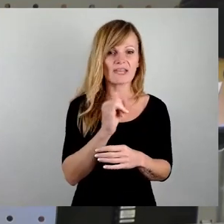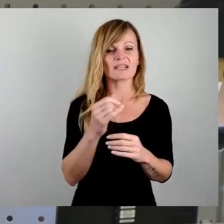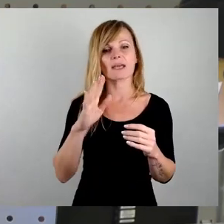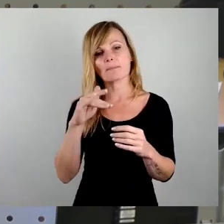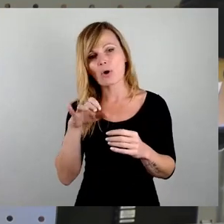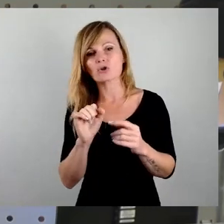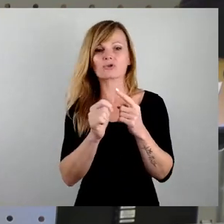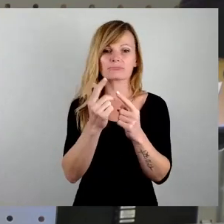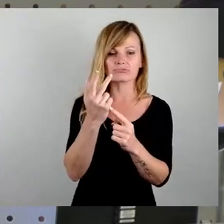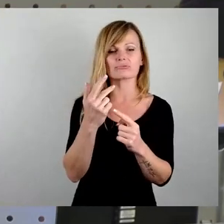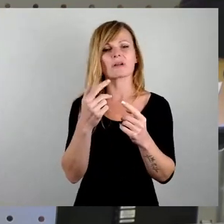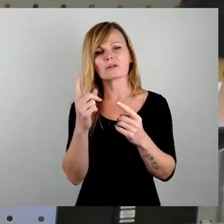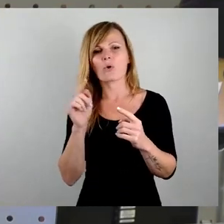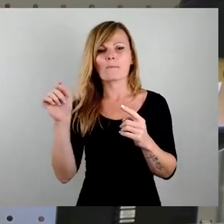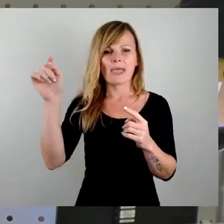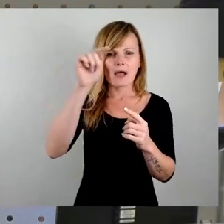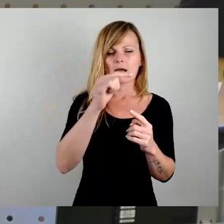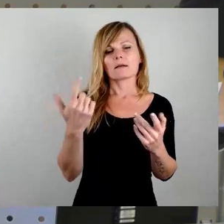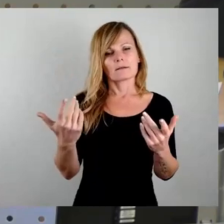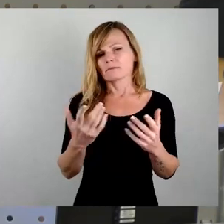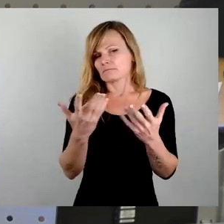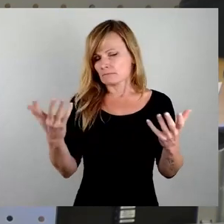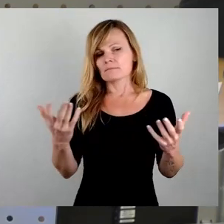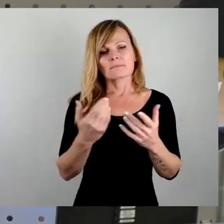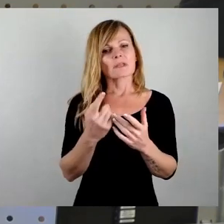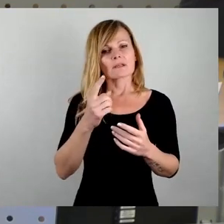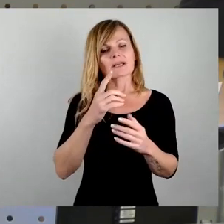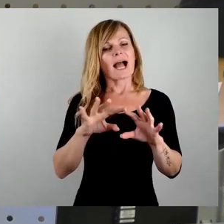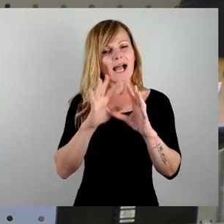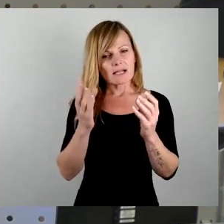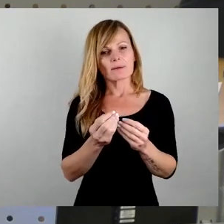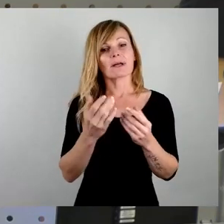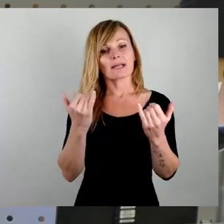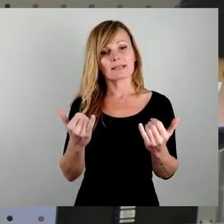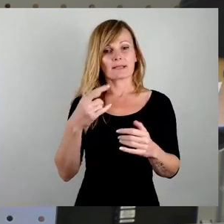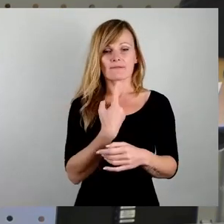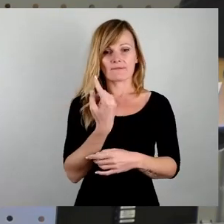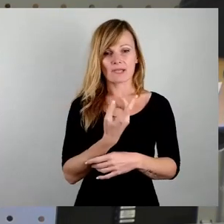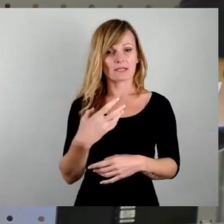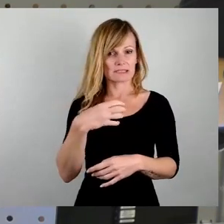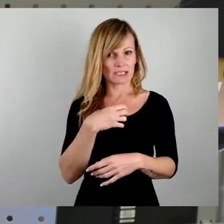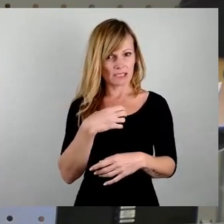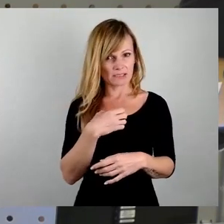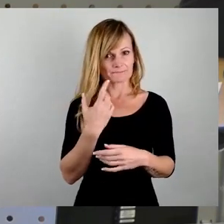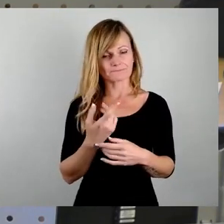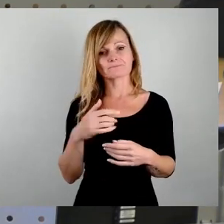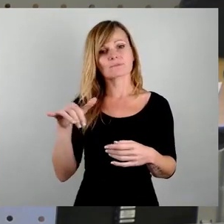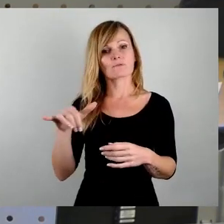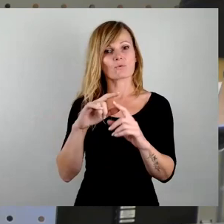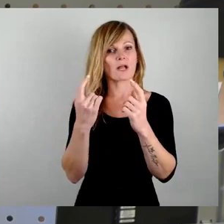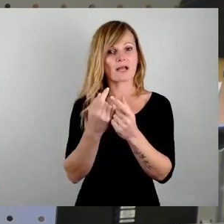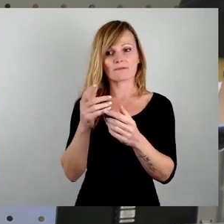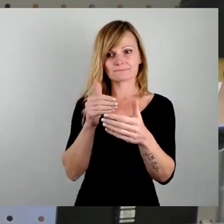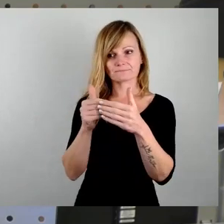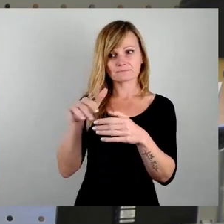da oben ist oder sein wird. Es geht darum, dass wir in Dresden oben neben dem Flughafen neue Chip